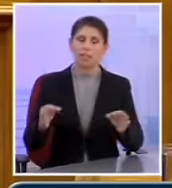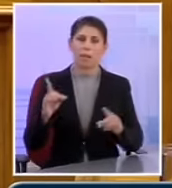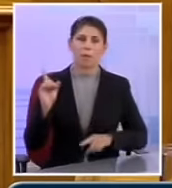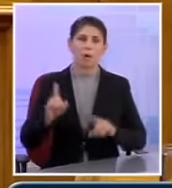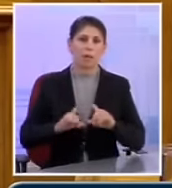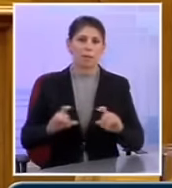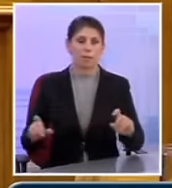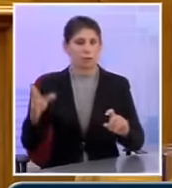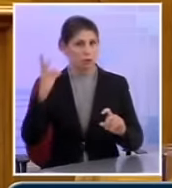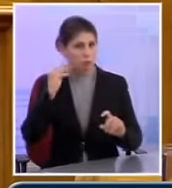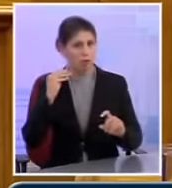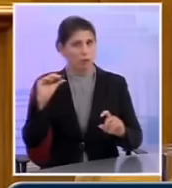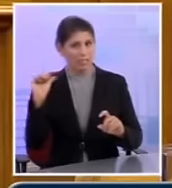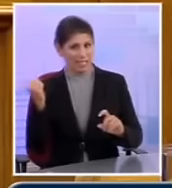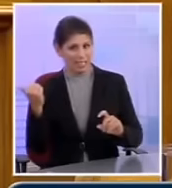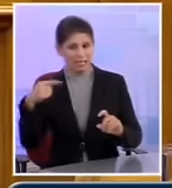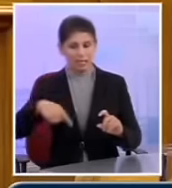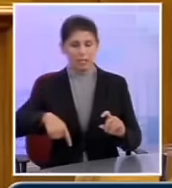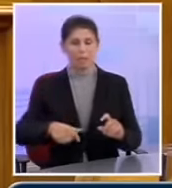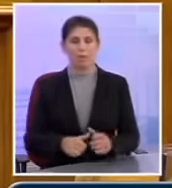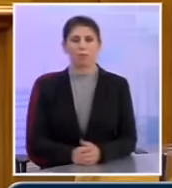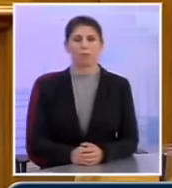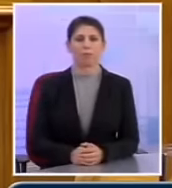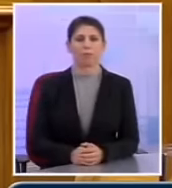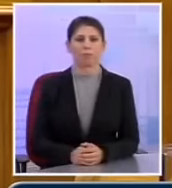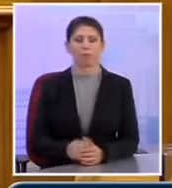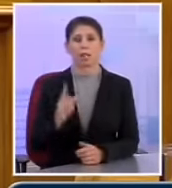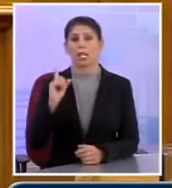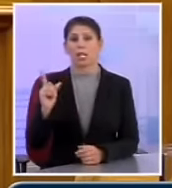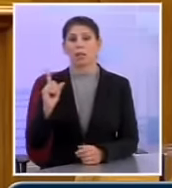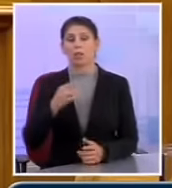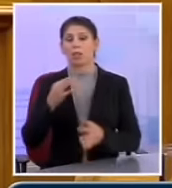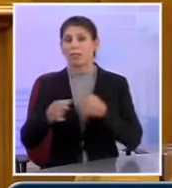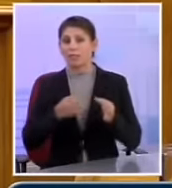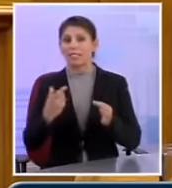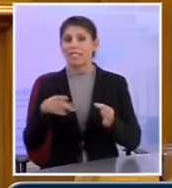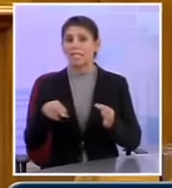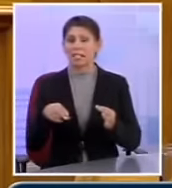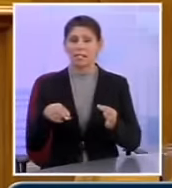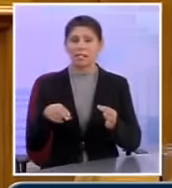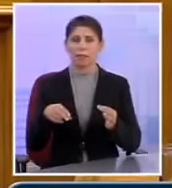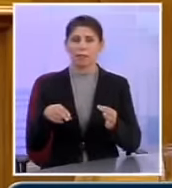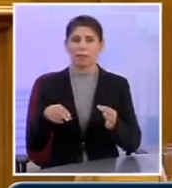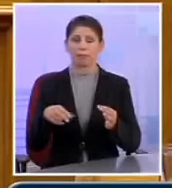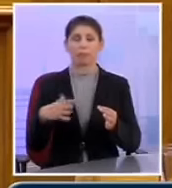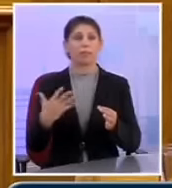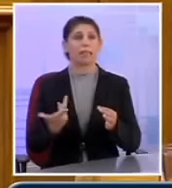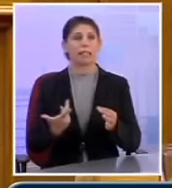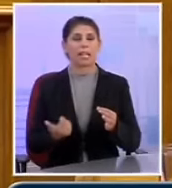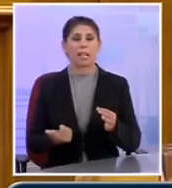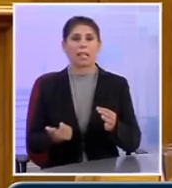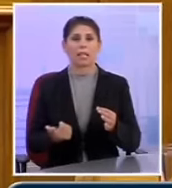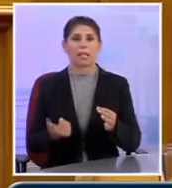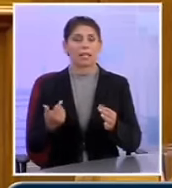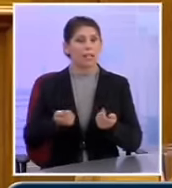που άκουσα και χθες και σήμερα. Η πρώτη διευκρίνηση έχει να κάνει με τι έχει να